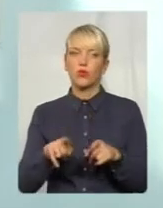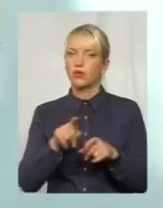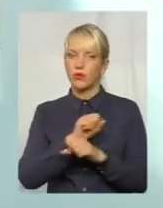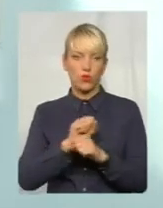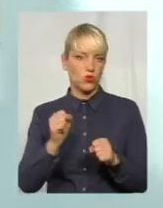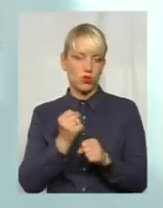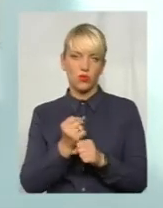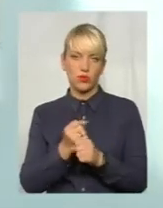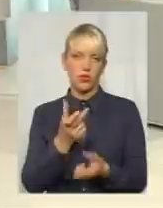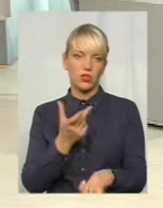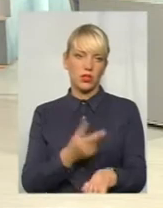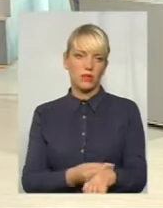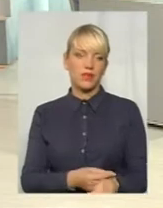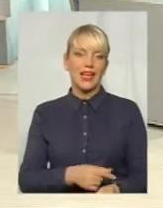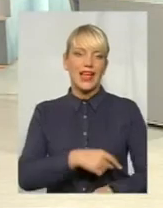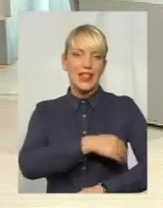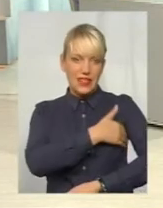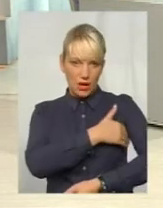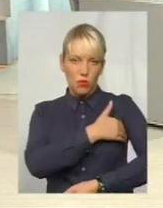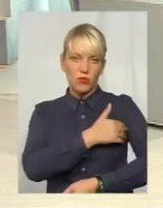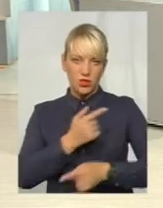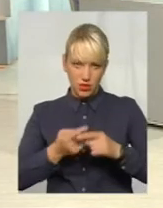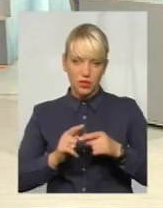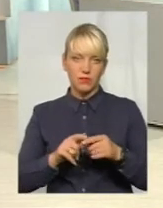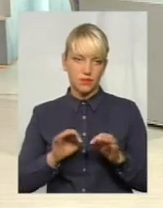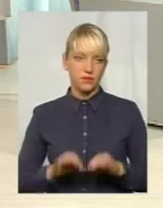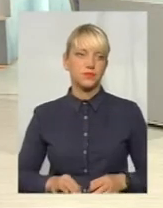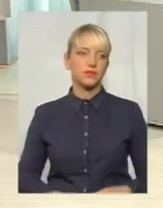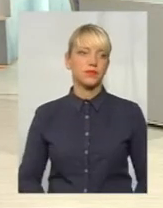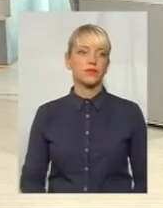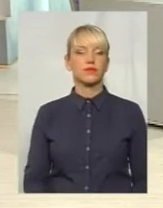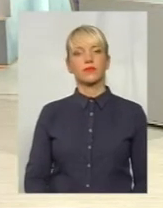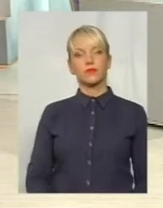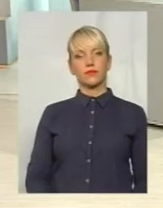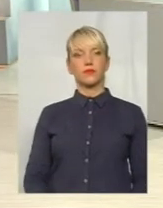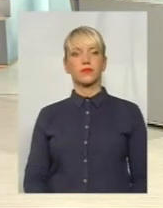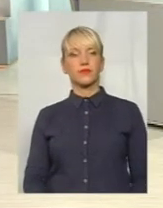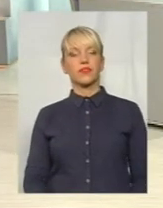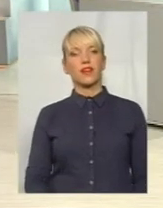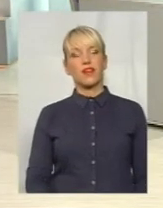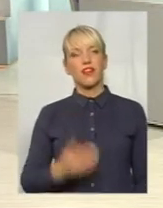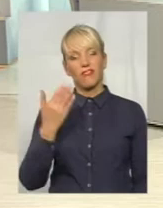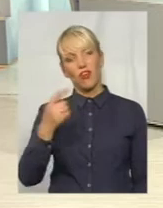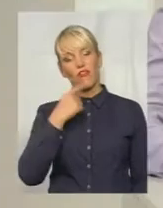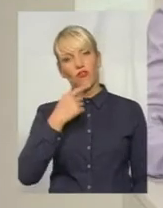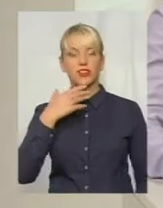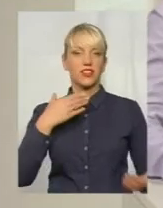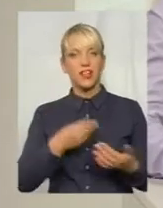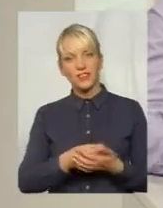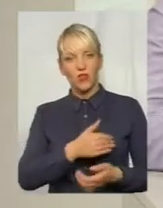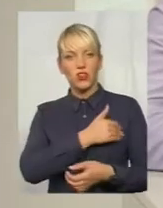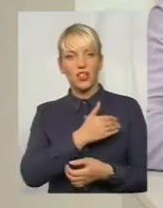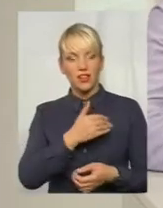тині не робиться. Термометрія – це міряє температуру? Я зрозумію. Ви на своїй мові розмовляєте, а я поясню тобі, що таке